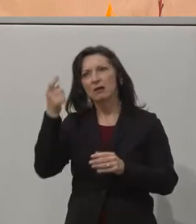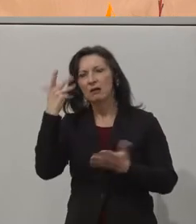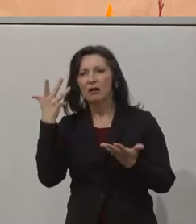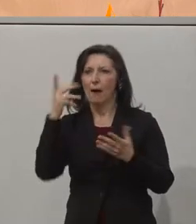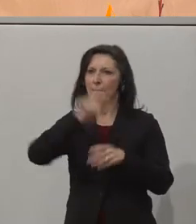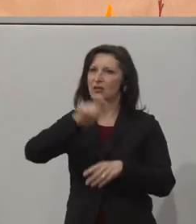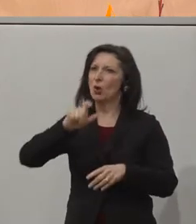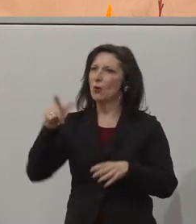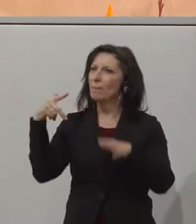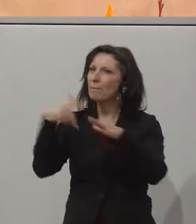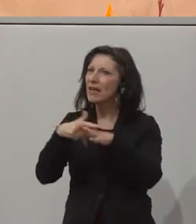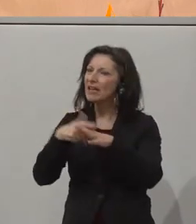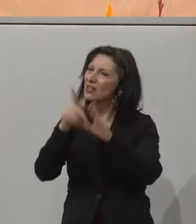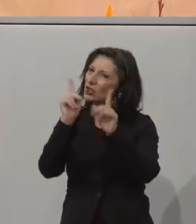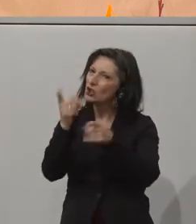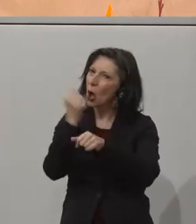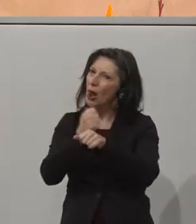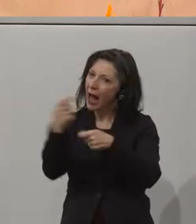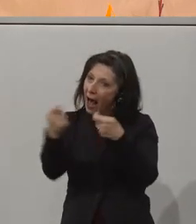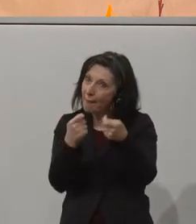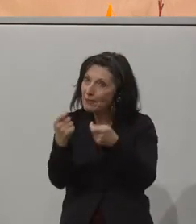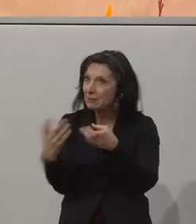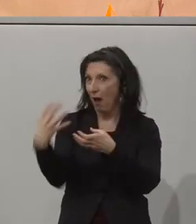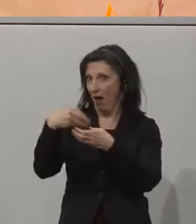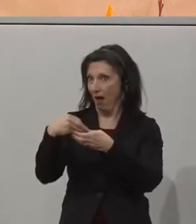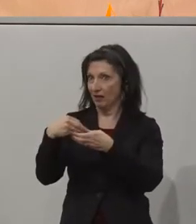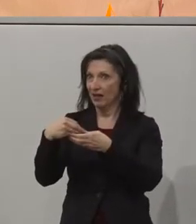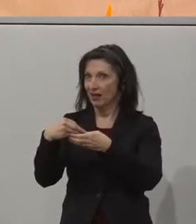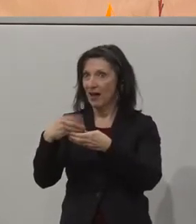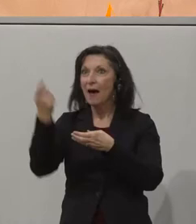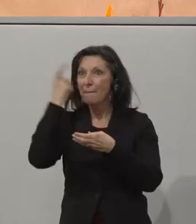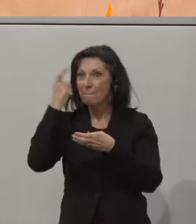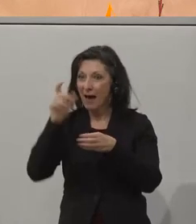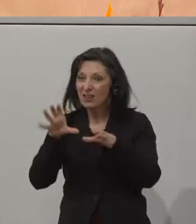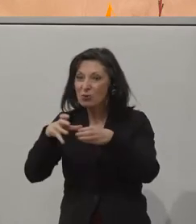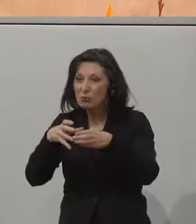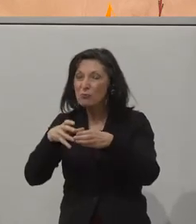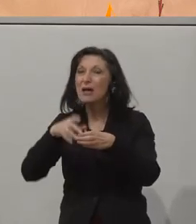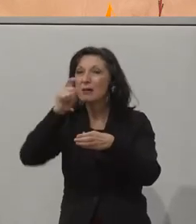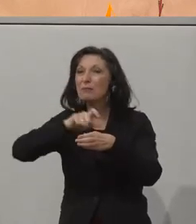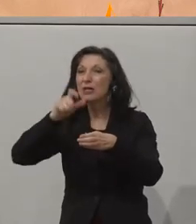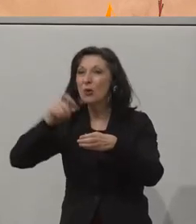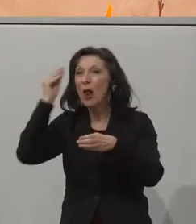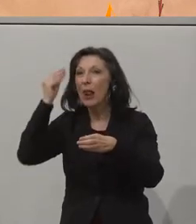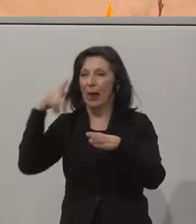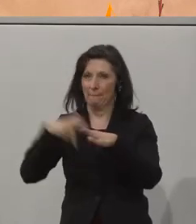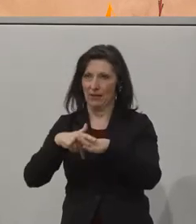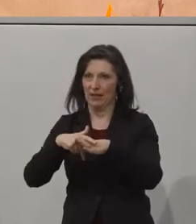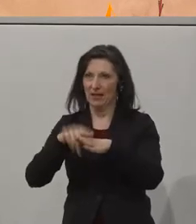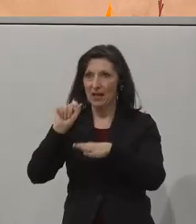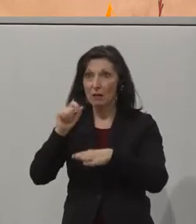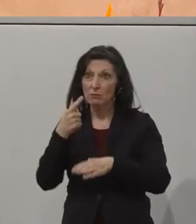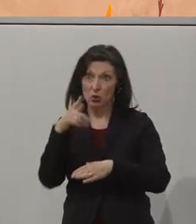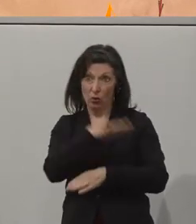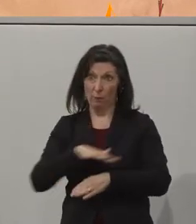Behinderung in den Arbeitsmarkt hineinbekommt, nämlich Menschen mit Lernschwierigkeiten. Und vor allem, wenn es um die Unternehmensberatungsbranche